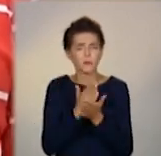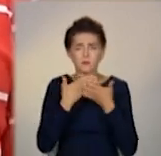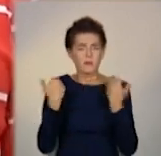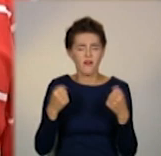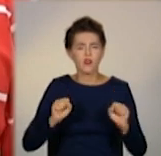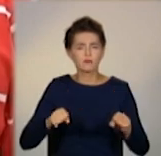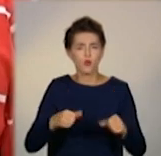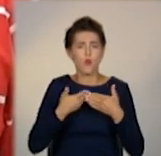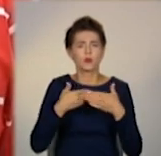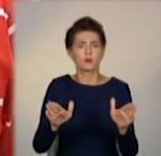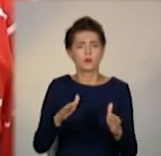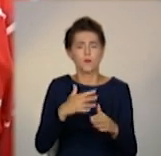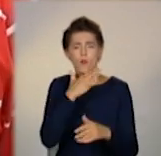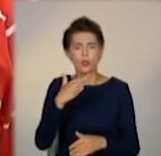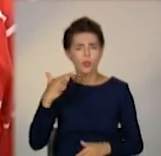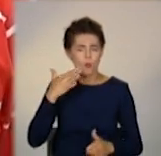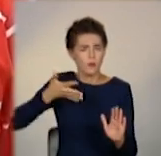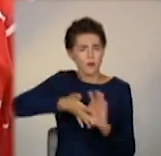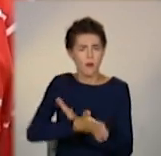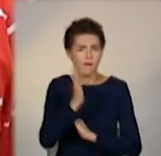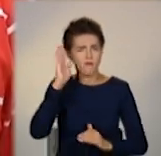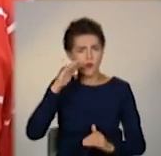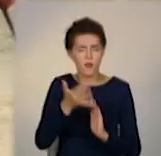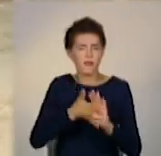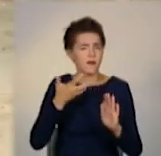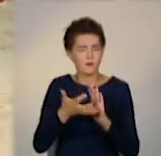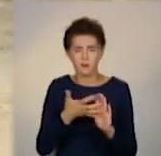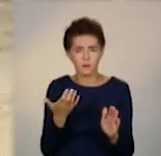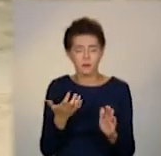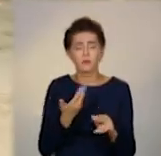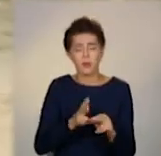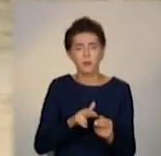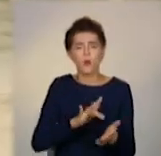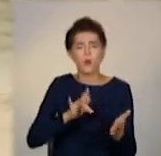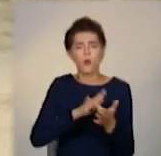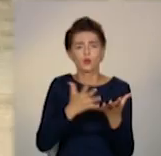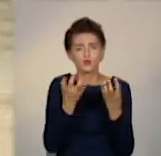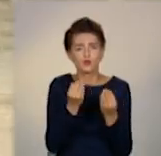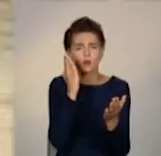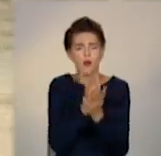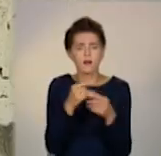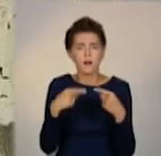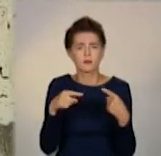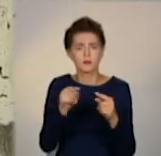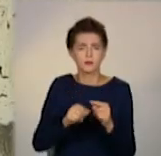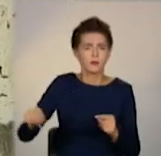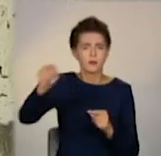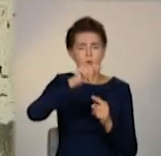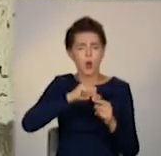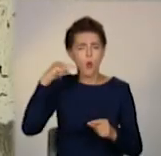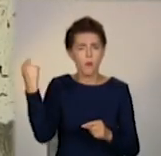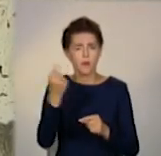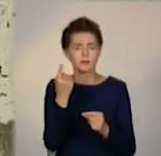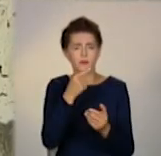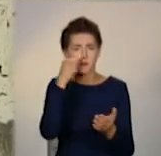таке кількість води, тому що у них її просто не вистачає на всіх. Не лише Покровськ. Проблеми з водопостачанням по всій області з